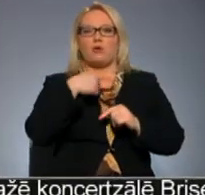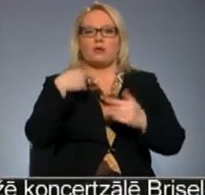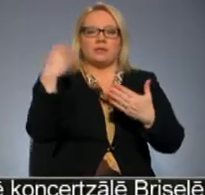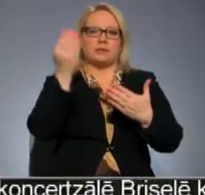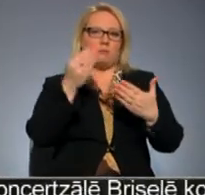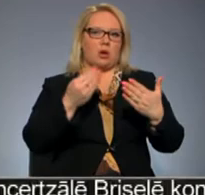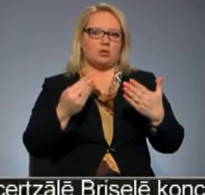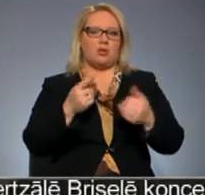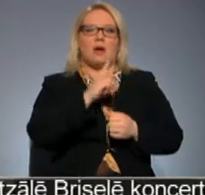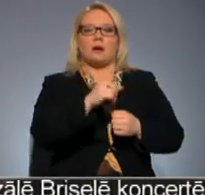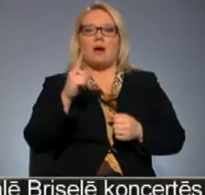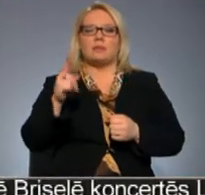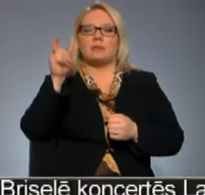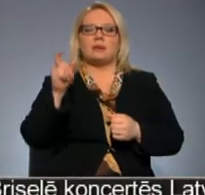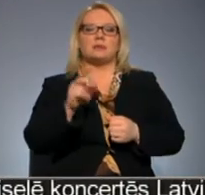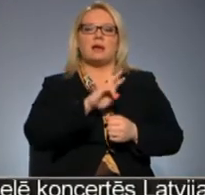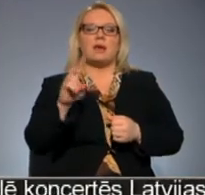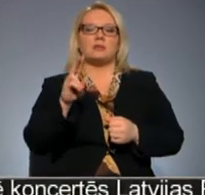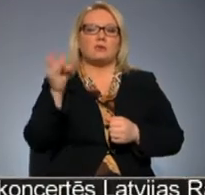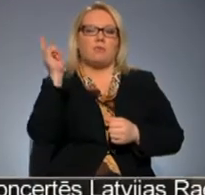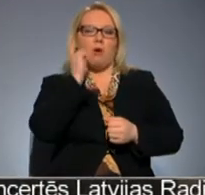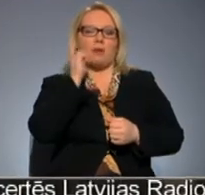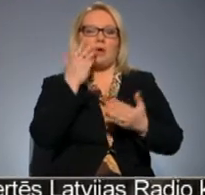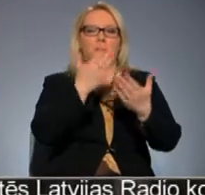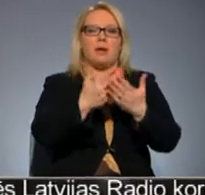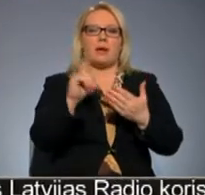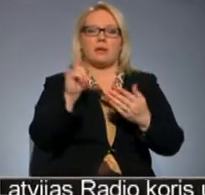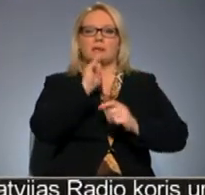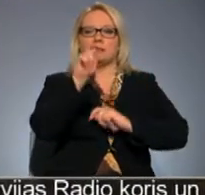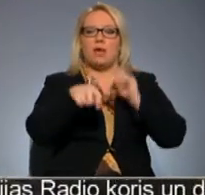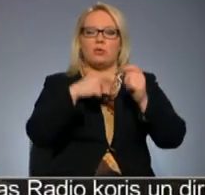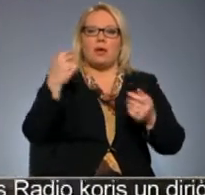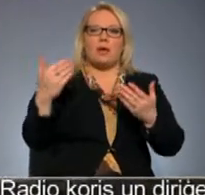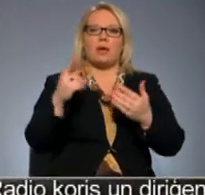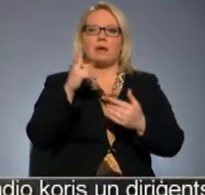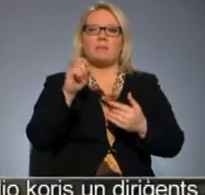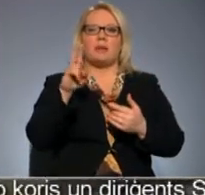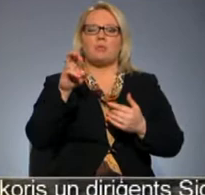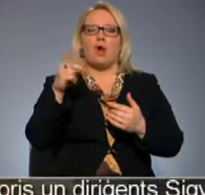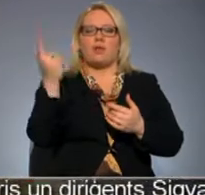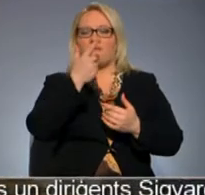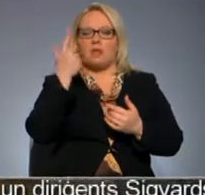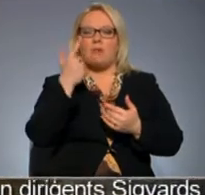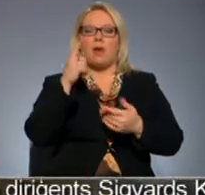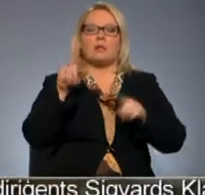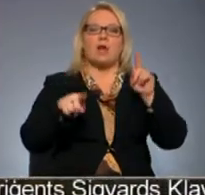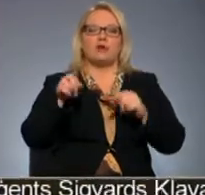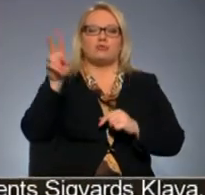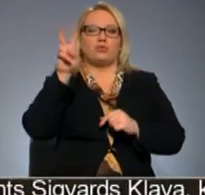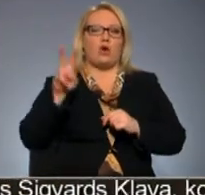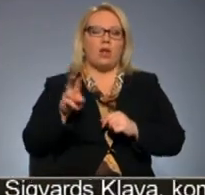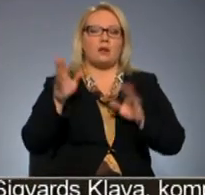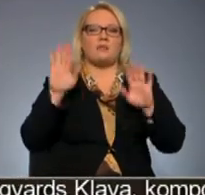zīmēšanu. Katrs, kurš mobīlajā telefonā varēja uzrādīt, ka ir ziedojis jaunajai plimtonu filmai kaut dažus dolārus,